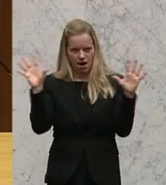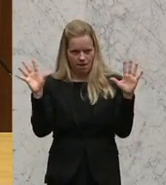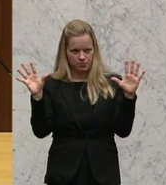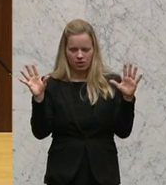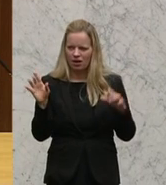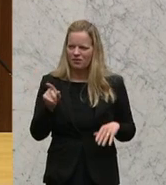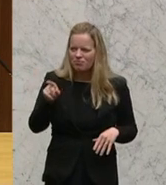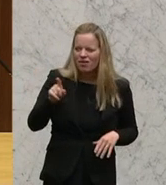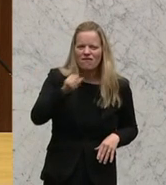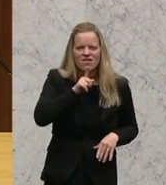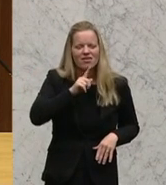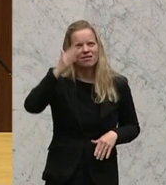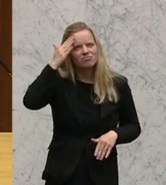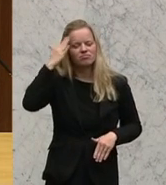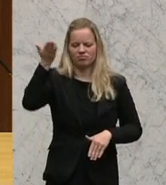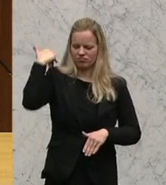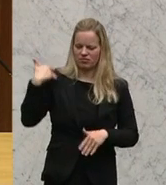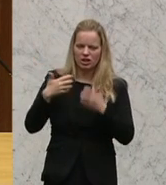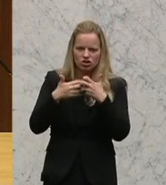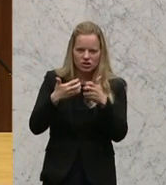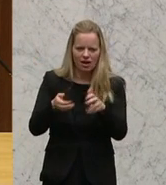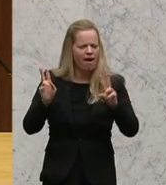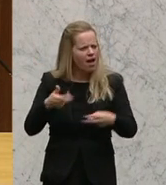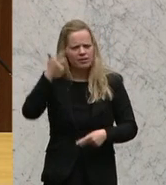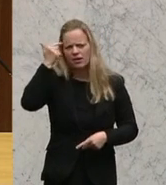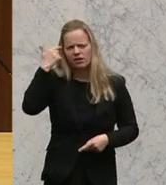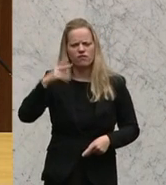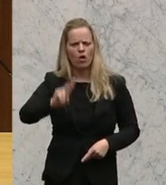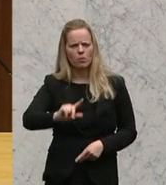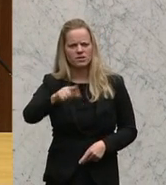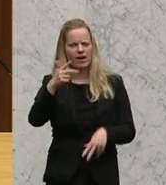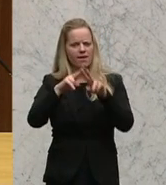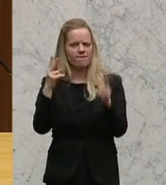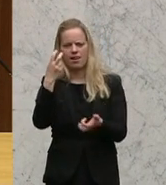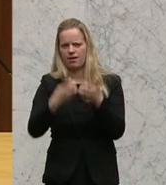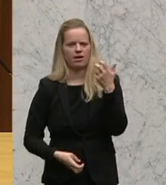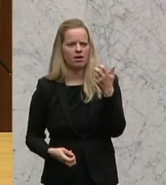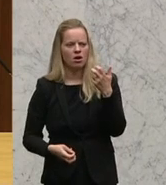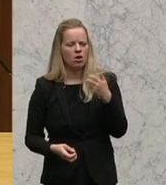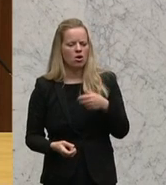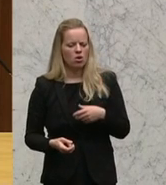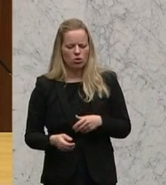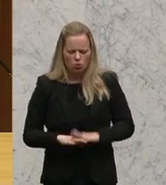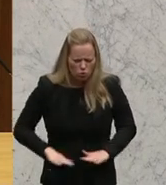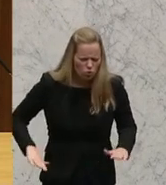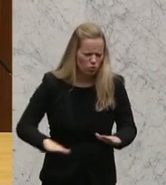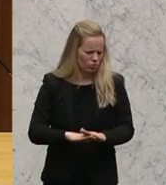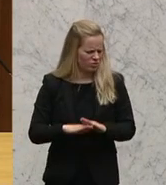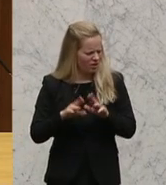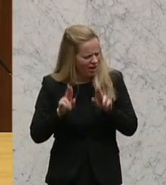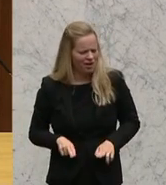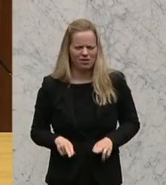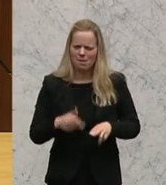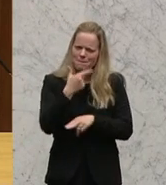Geschichtsbewusstsein offensichtlich hat, wer sich nicht daran erinnern kann, wieso wir nach dem Zweiten Weltkrieg uns auf grundlegende Grund- und Menschenrechte